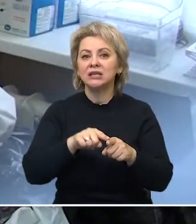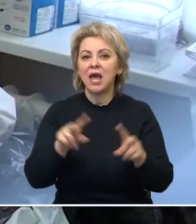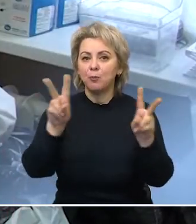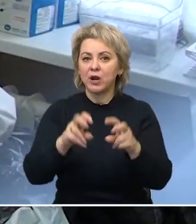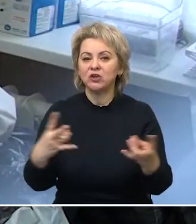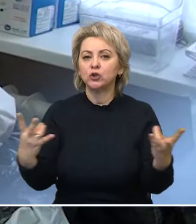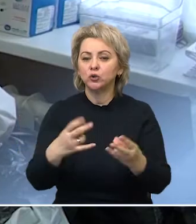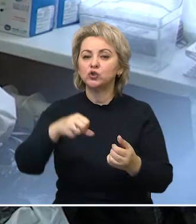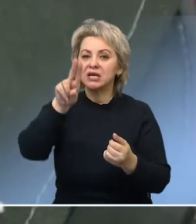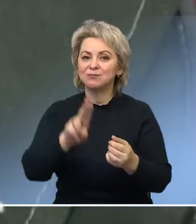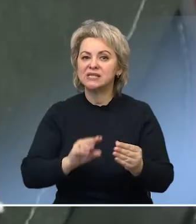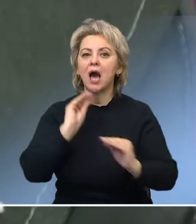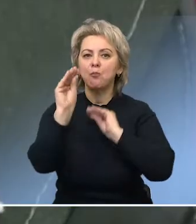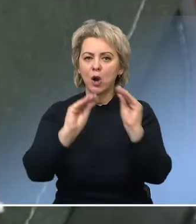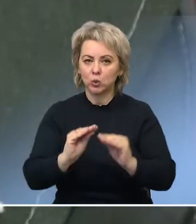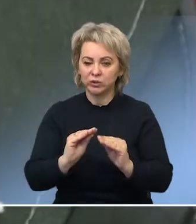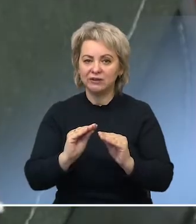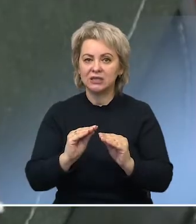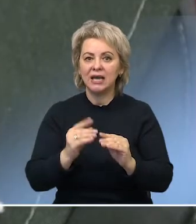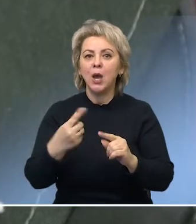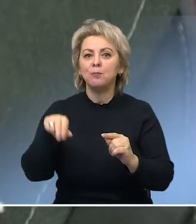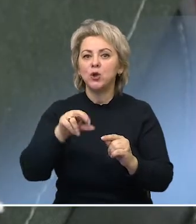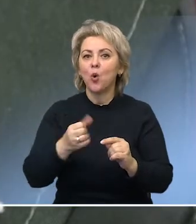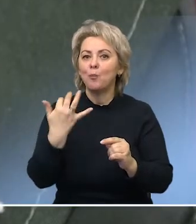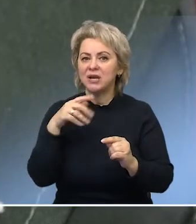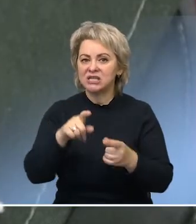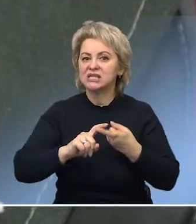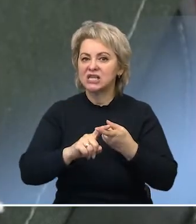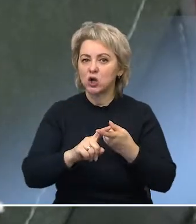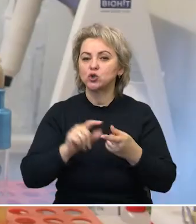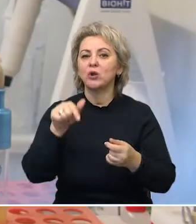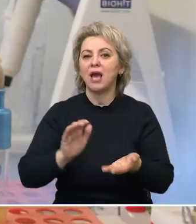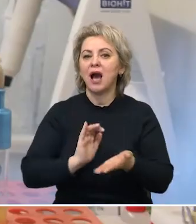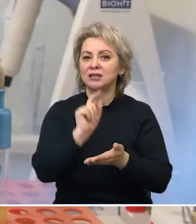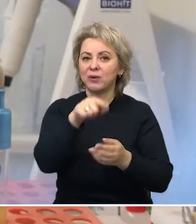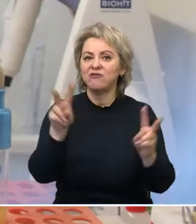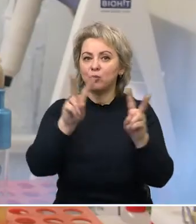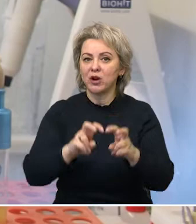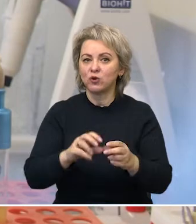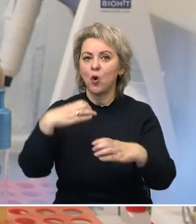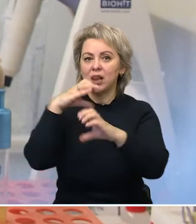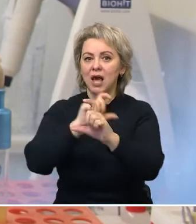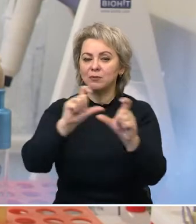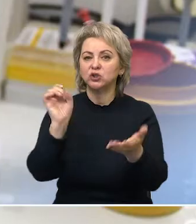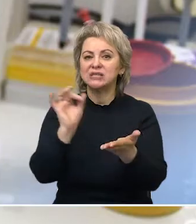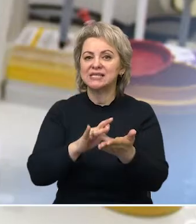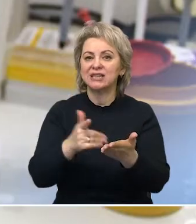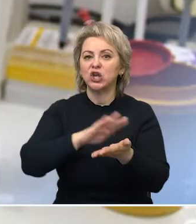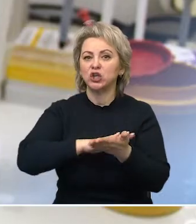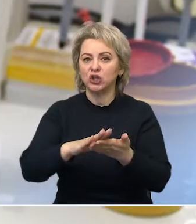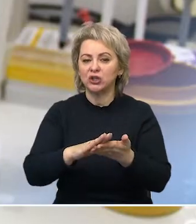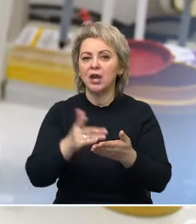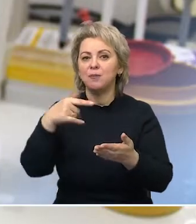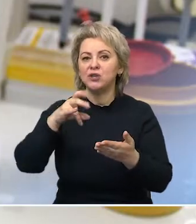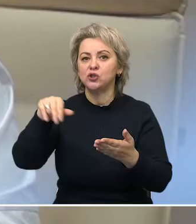специальное оборудование. Биоматериал, зараженный вирусом, отправят на тестирование в лабораторию Центра гигиены и эпидемиологии